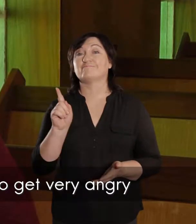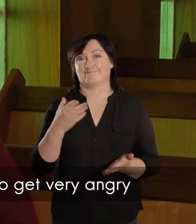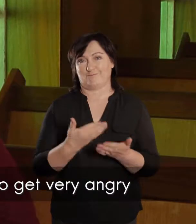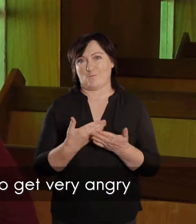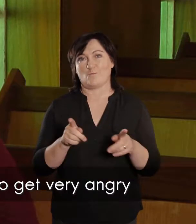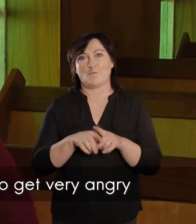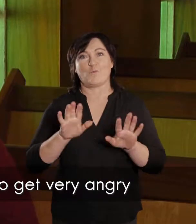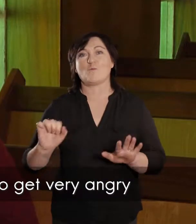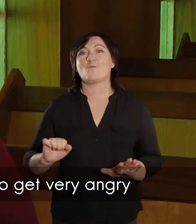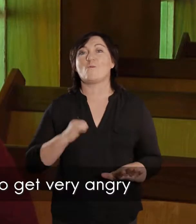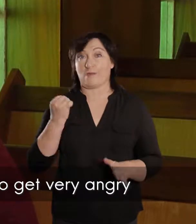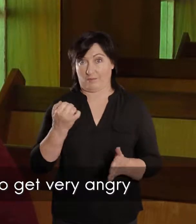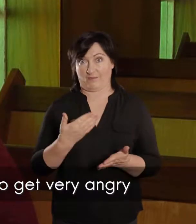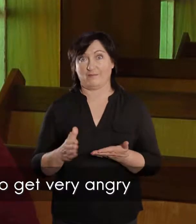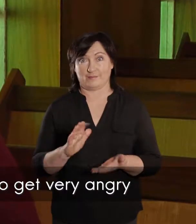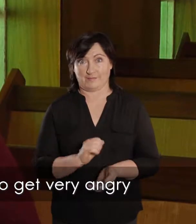baie kwaai geraak het.